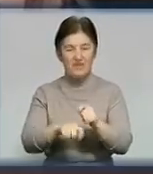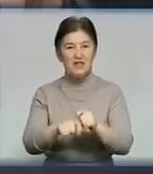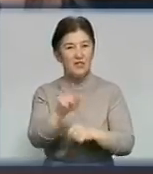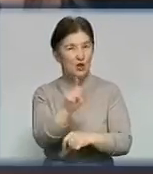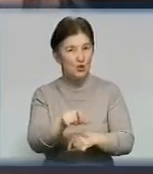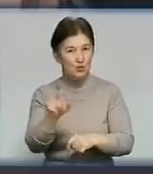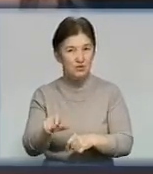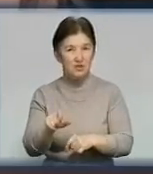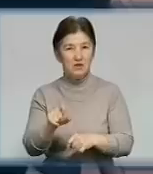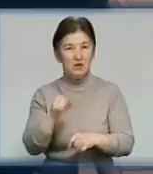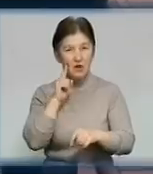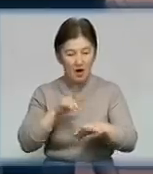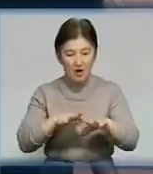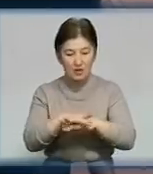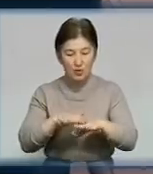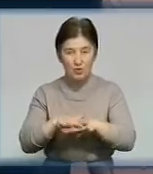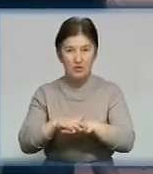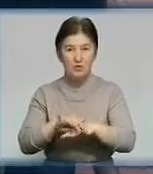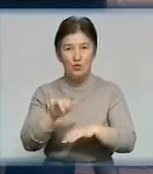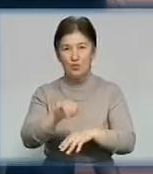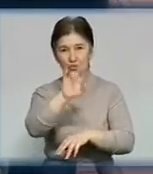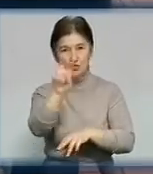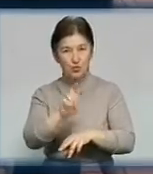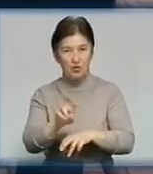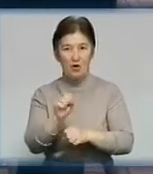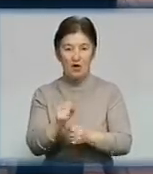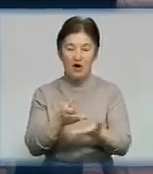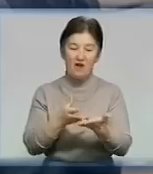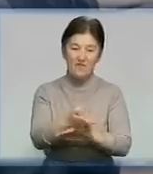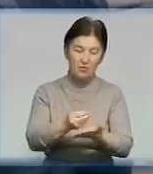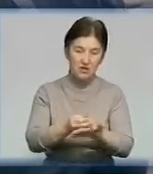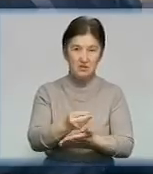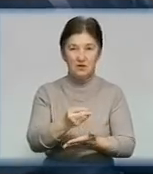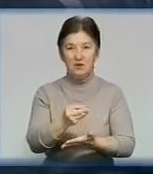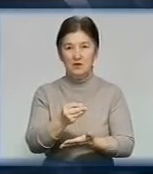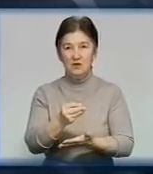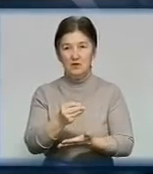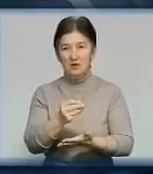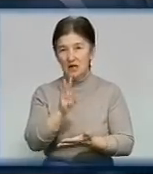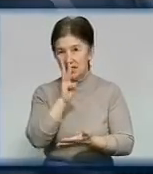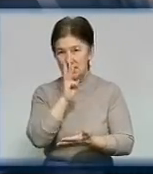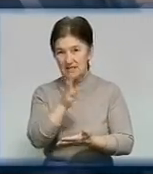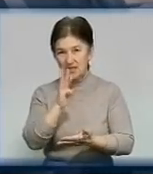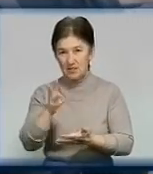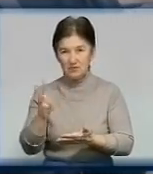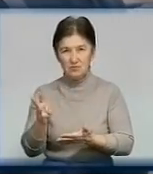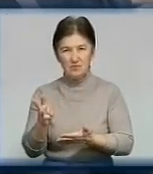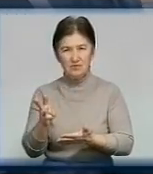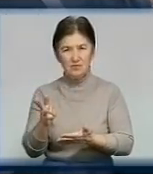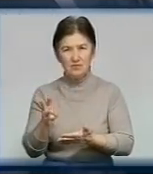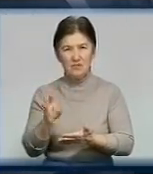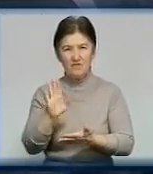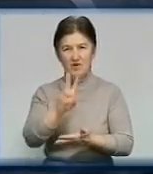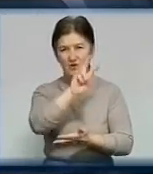людей. Каже, розрахунок зарплат вівся у доларах, а виплати – у гривнях. Зарплату я розписувався у розписі у